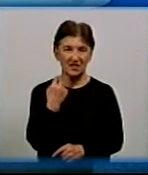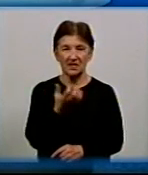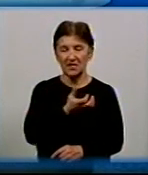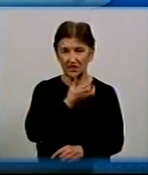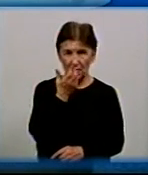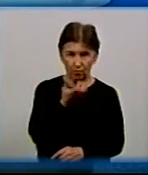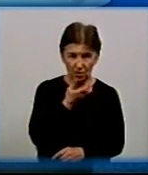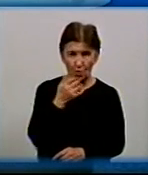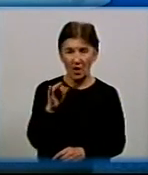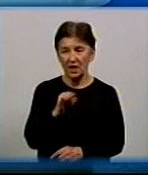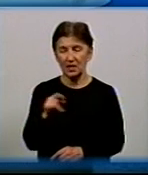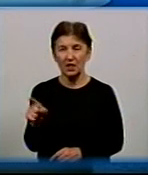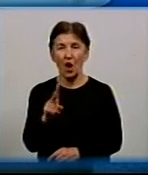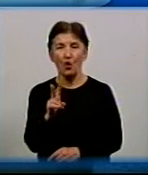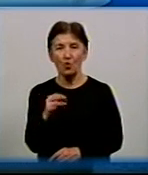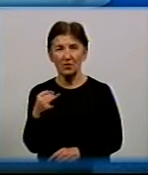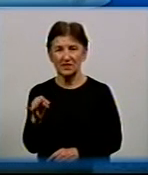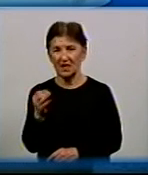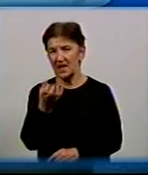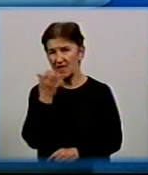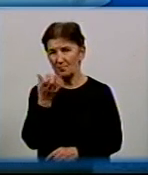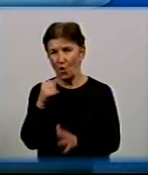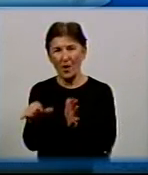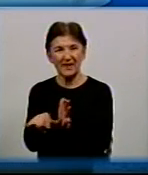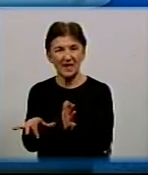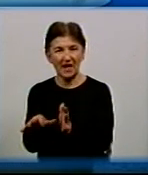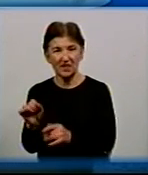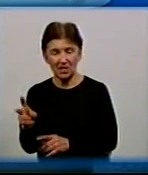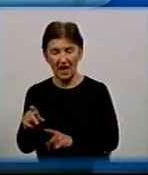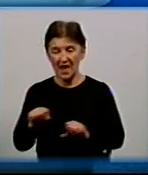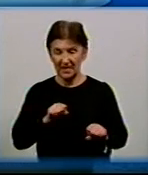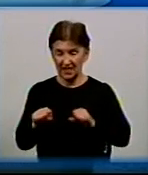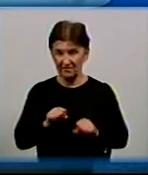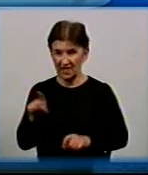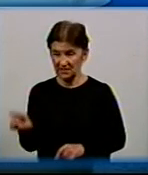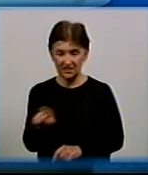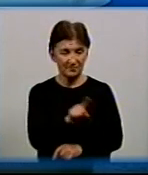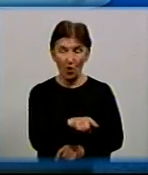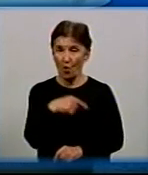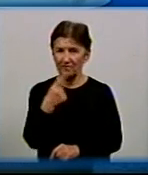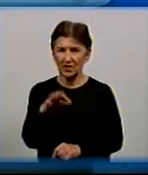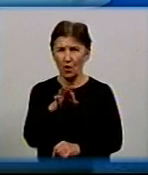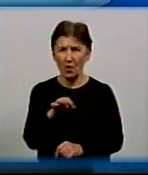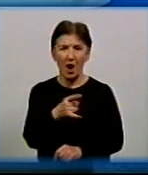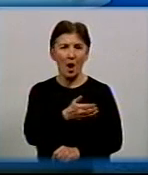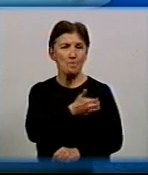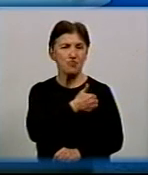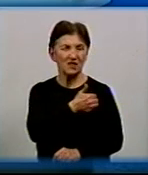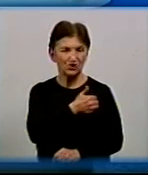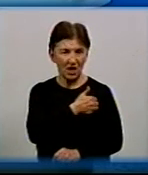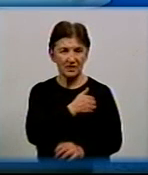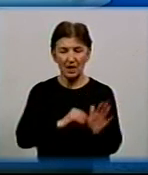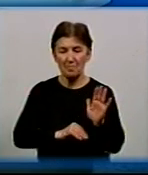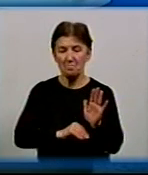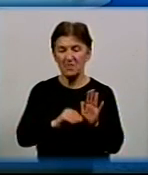комунальну власність, і комунальне підприємство теплоенергетик, керівництво заявляло про бажання підвищити